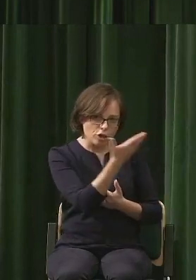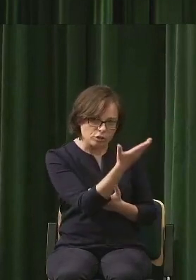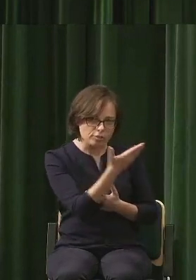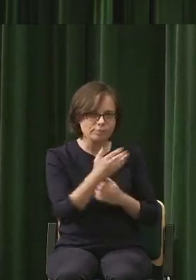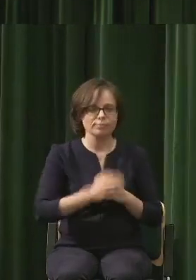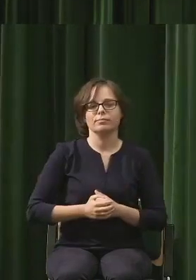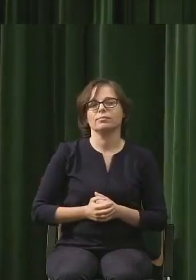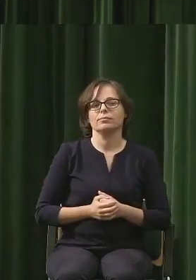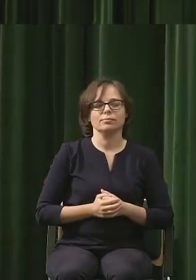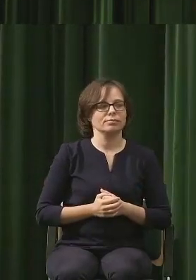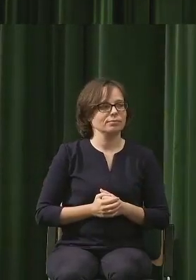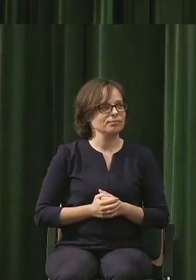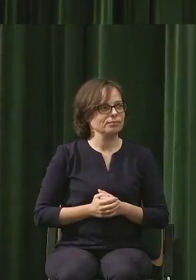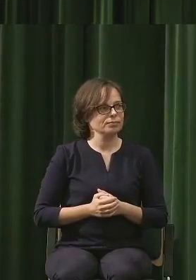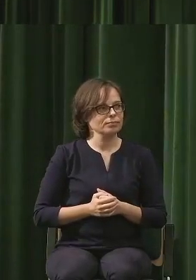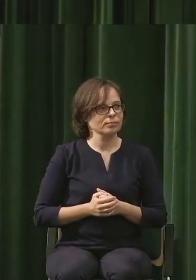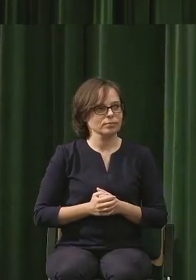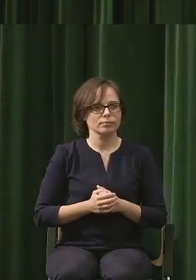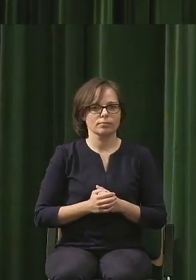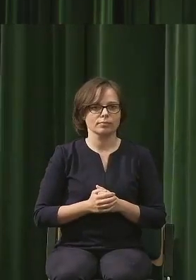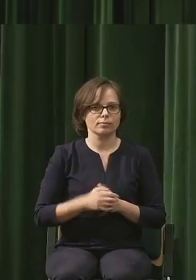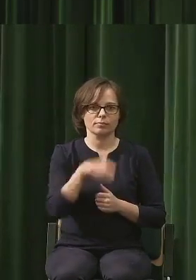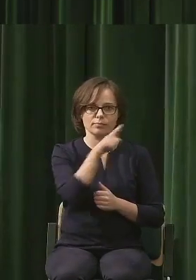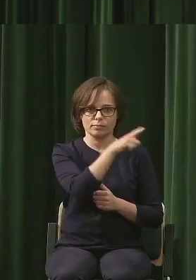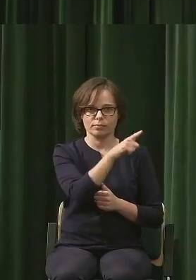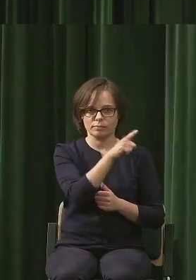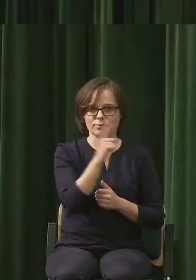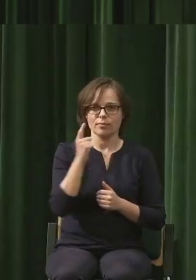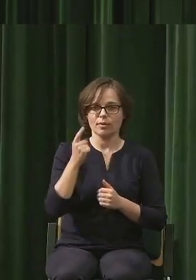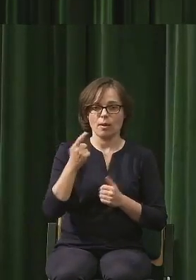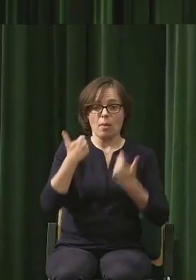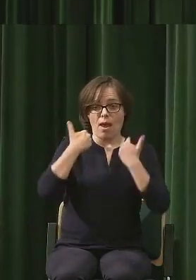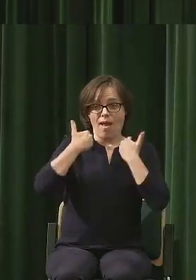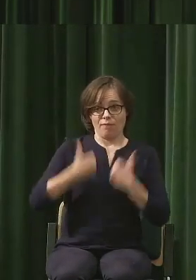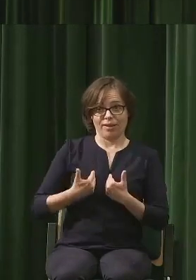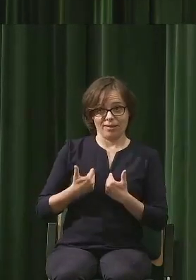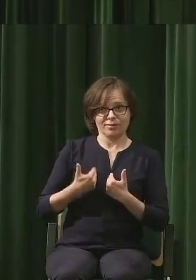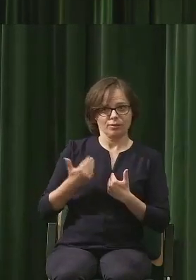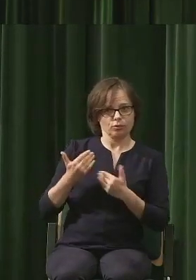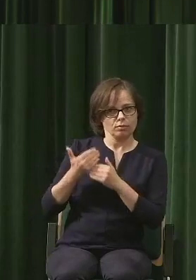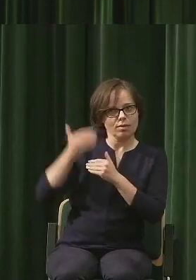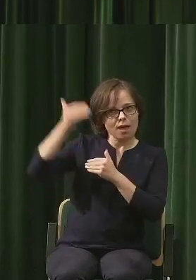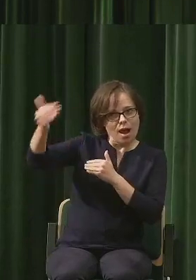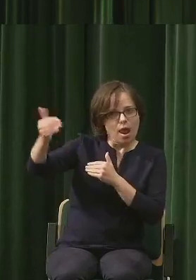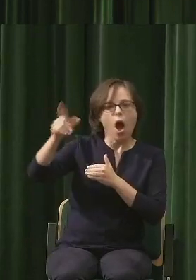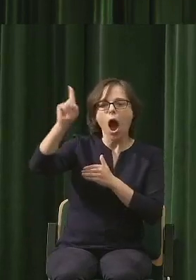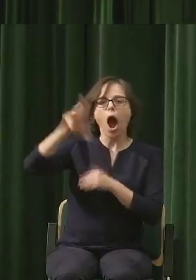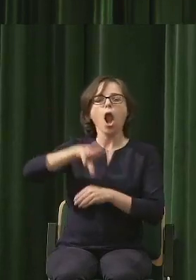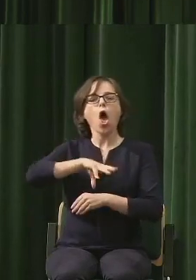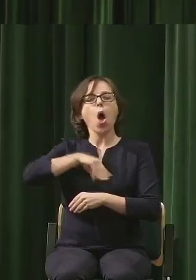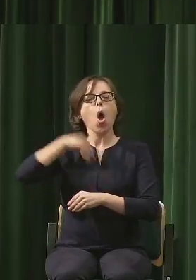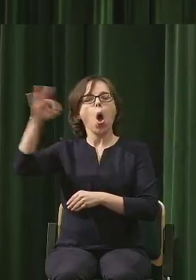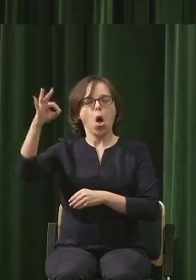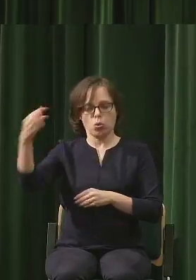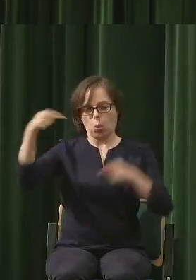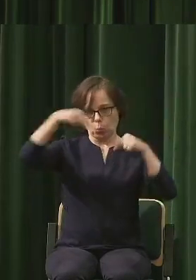jest od nas oddalona może fizycznie, ale duchem razem z nami.